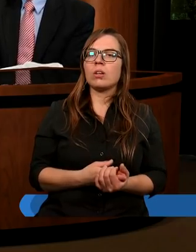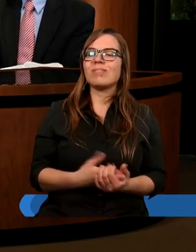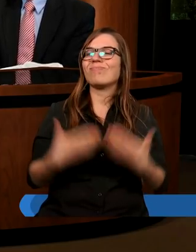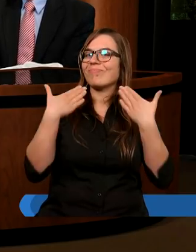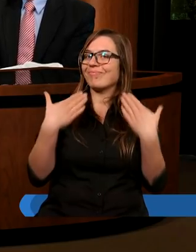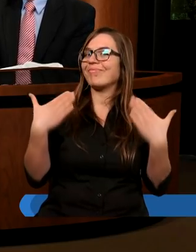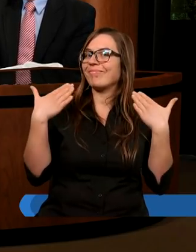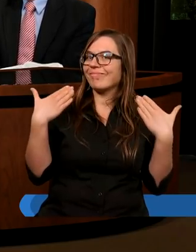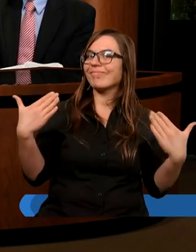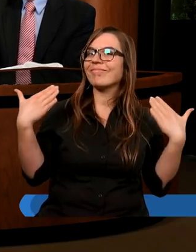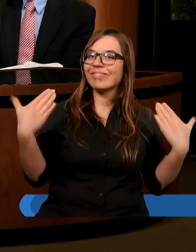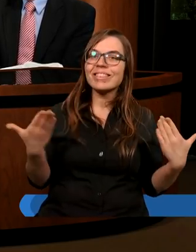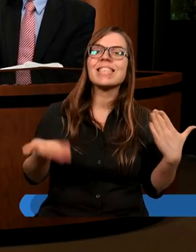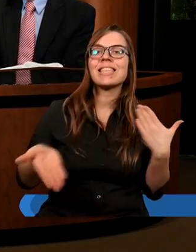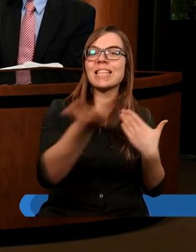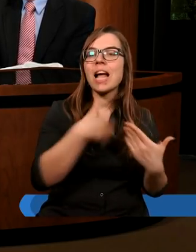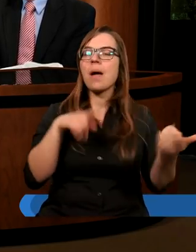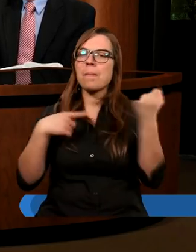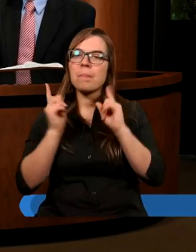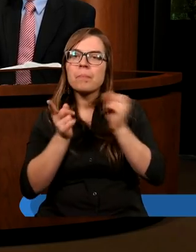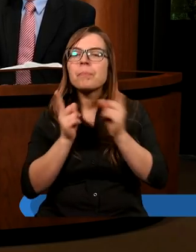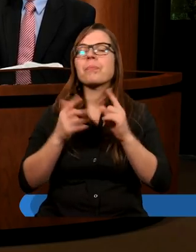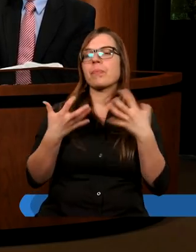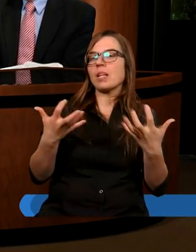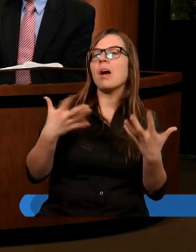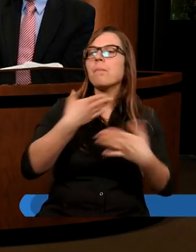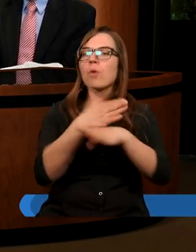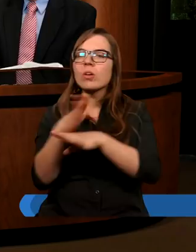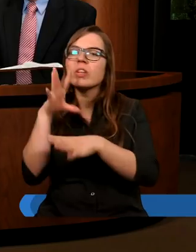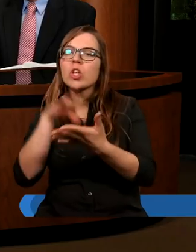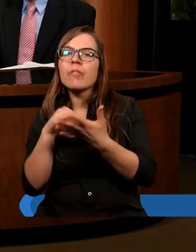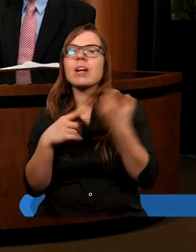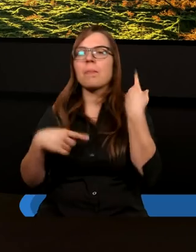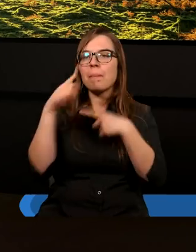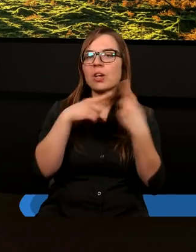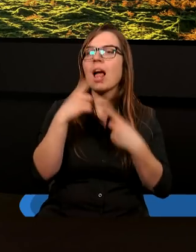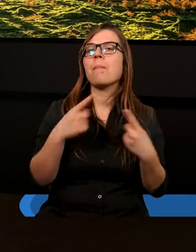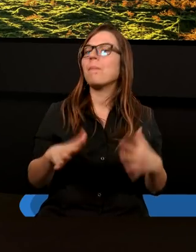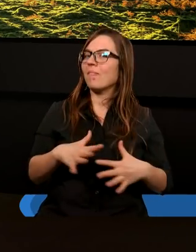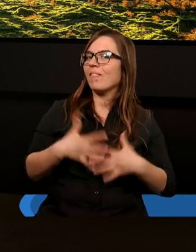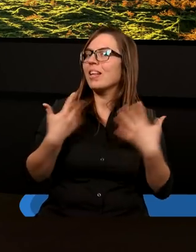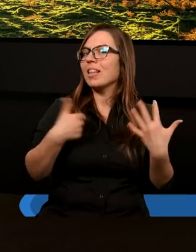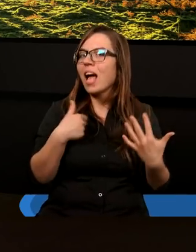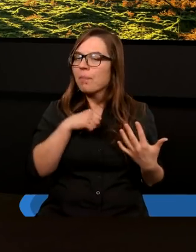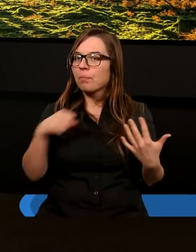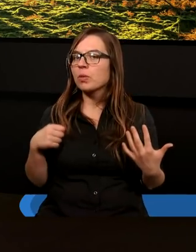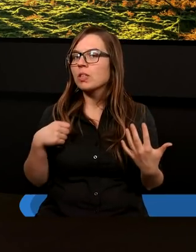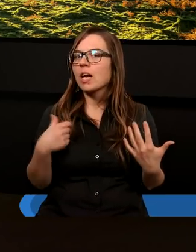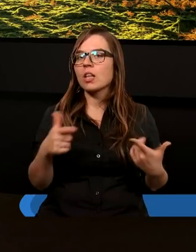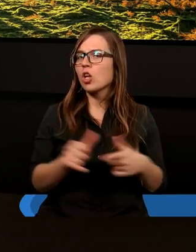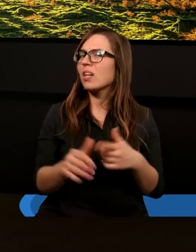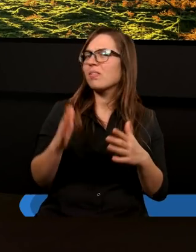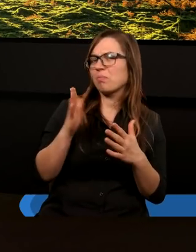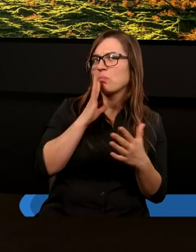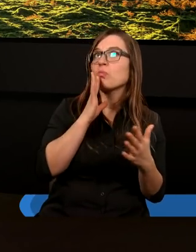Dziękuję za rozmowę, za podzielenie się waszym doświadczeniem, myślami. Wydaje się, że to jest takie